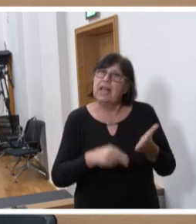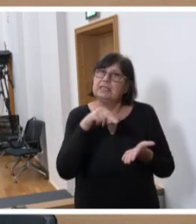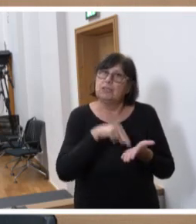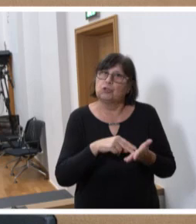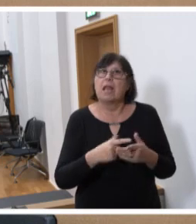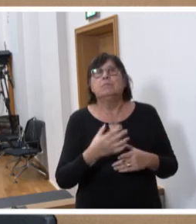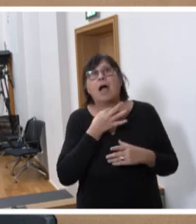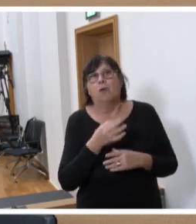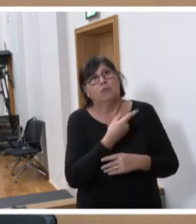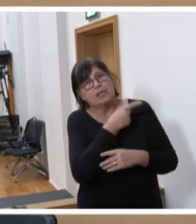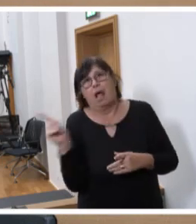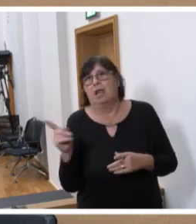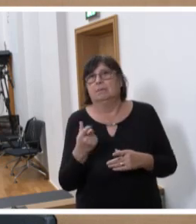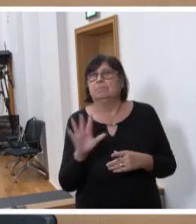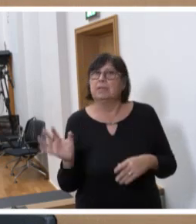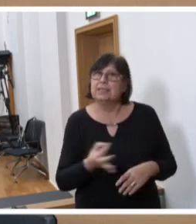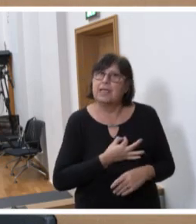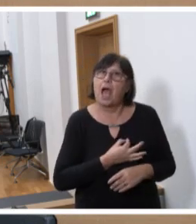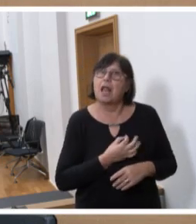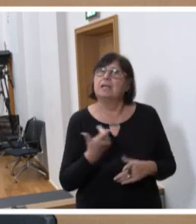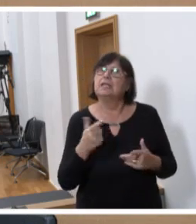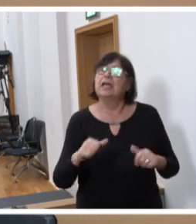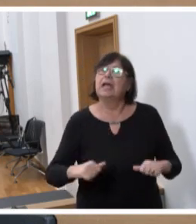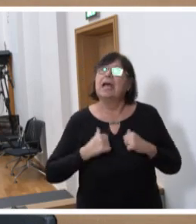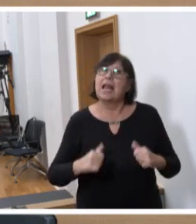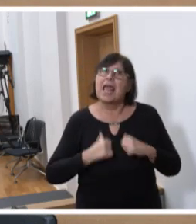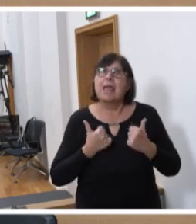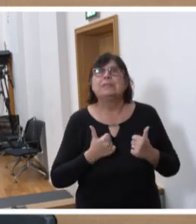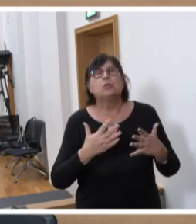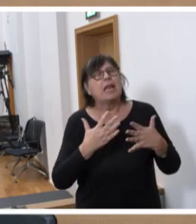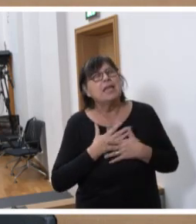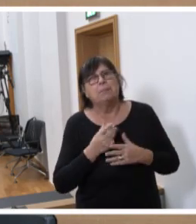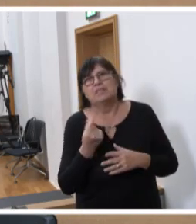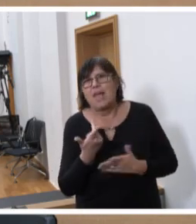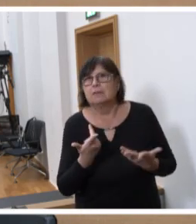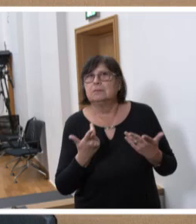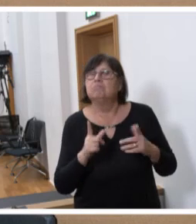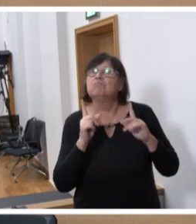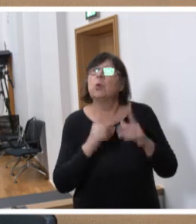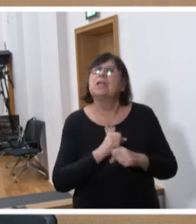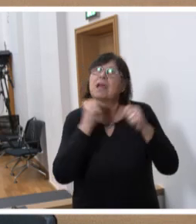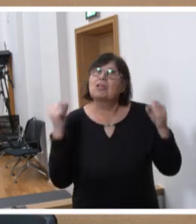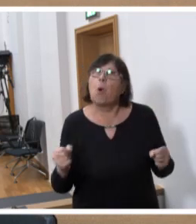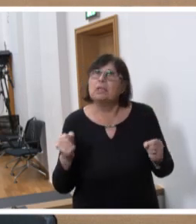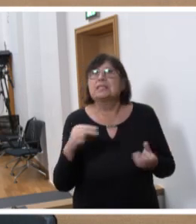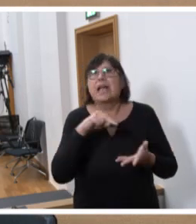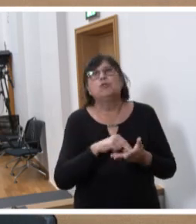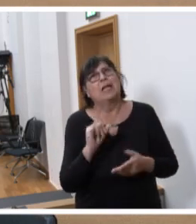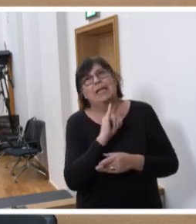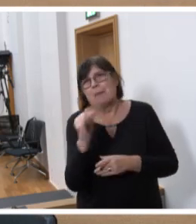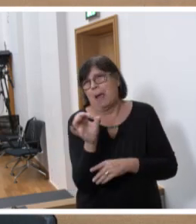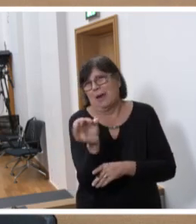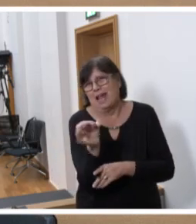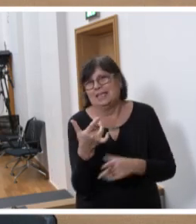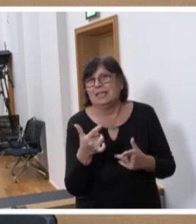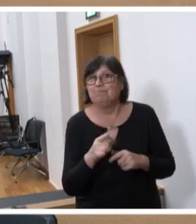uns alle. Das Saarland ist lebens und liebenswert. Und klar ist, Großes entsteht immer im Kleinen. Und wir